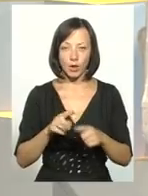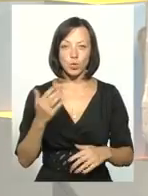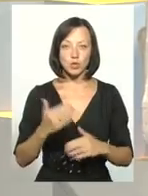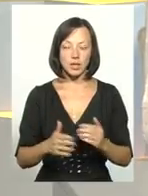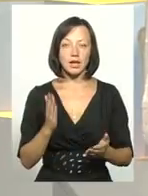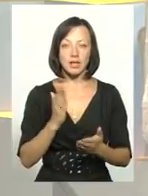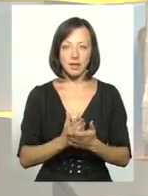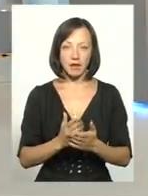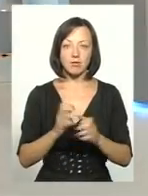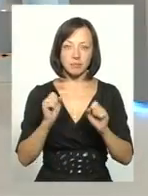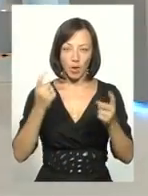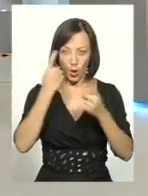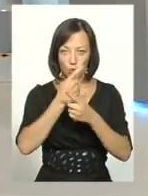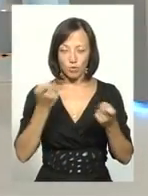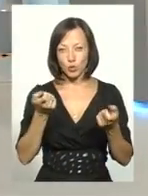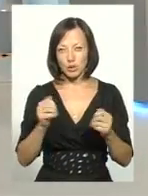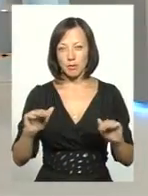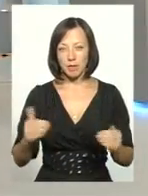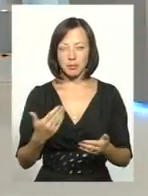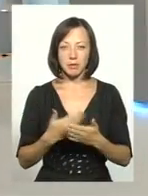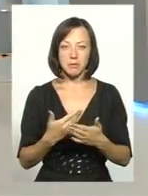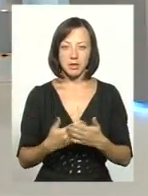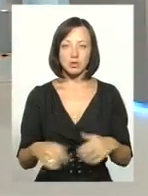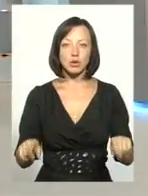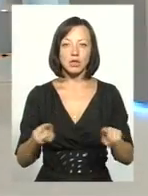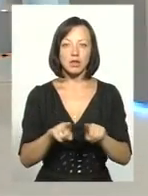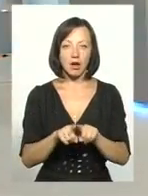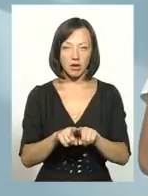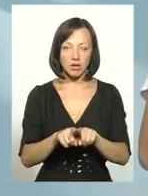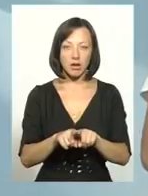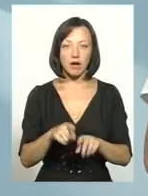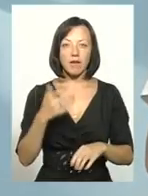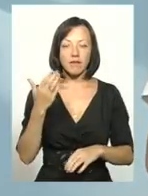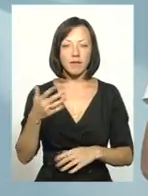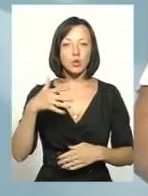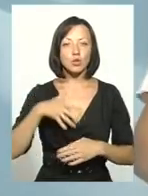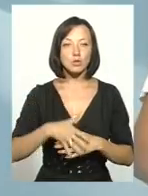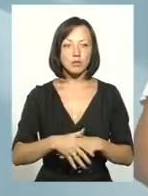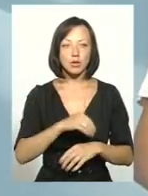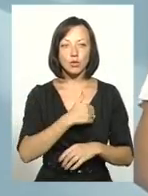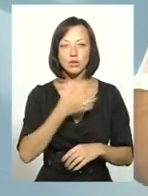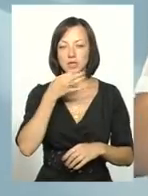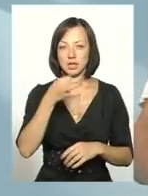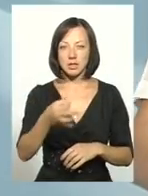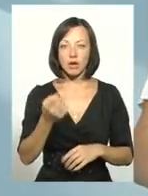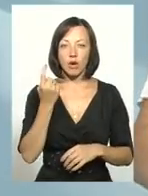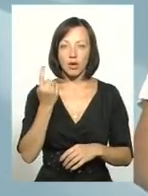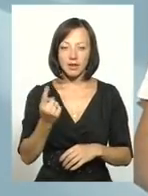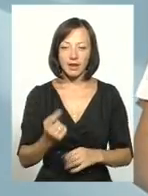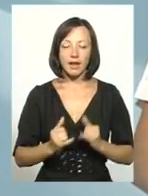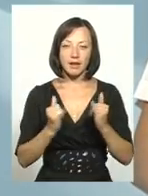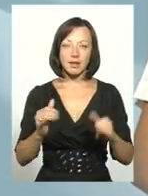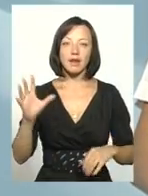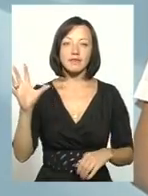є такі рупори, так? Трошки менше, але десь приблизно так. Ви розумієте, от я хочу сказати одну річ для всіх